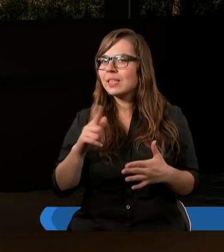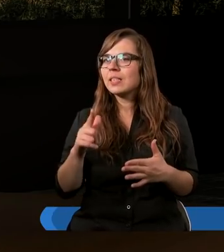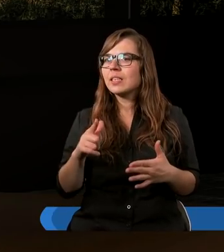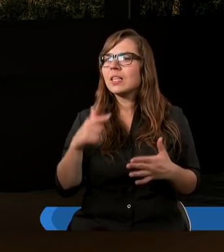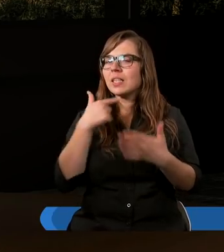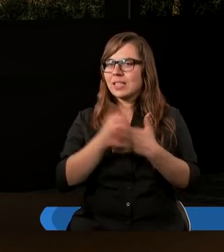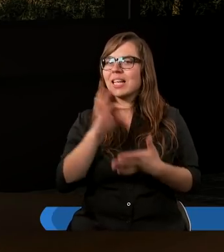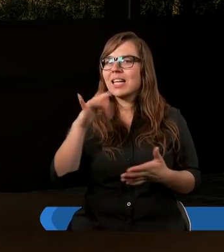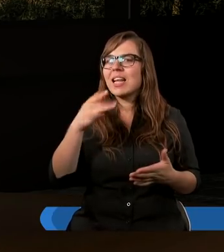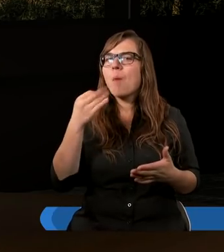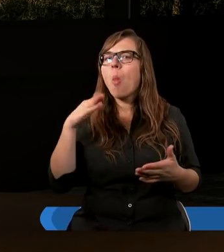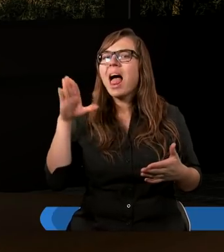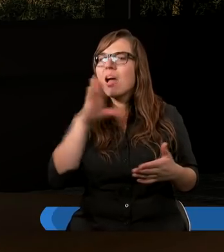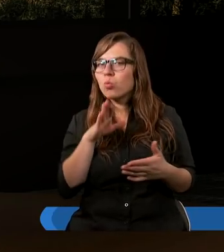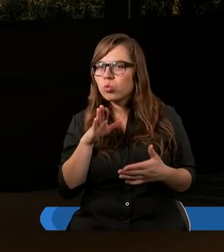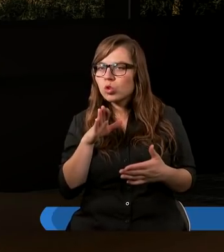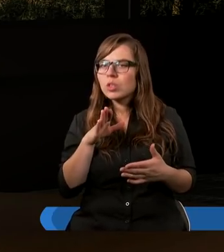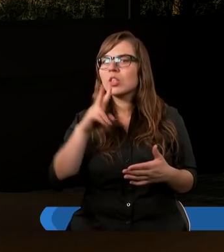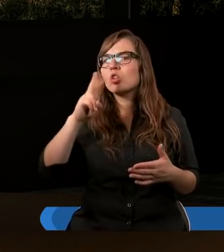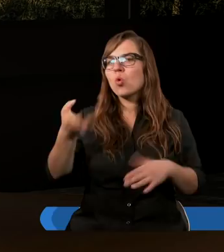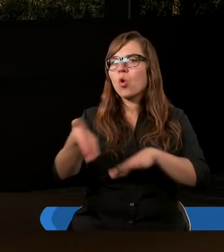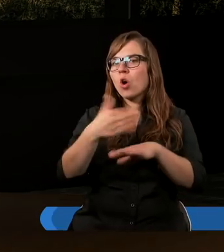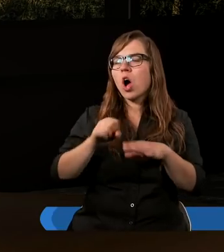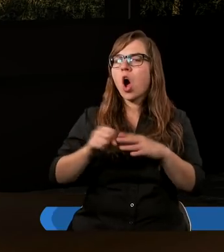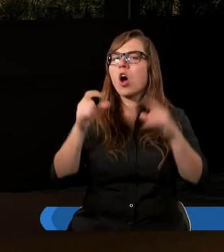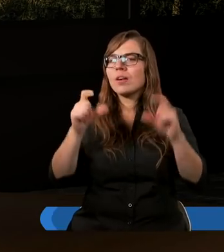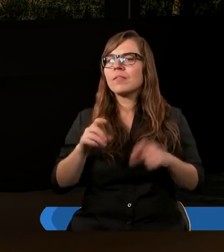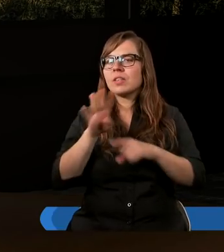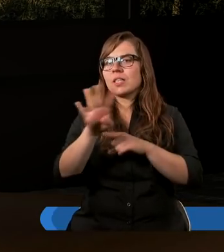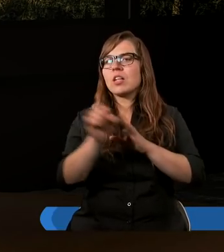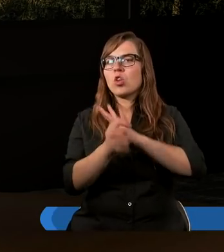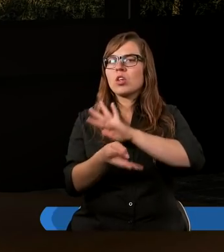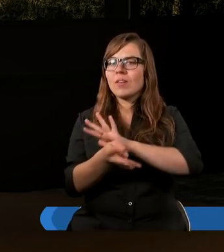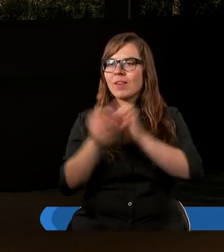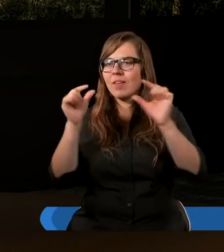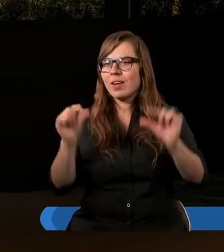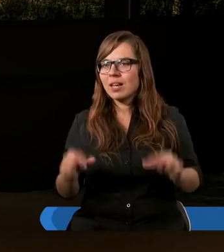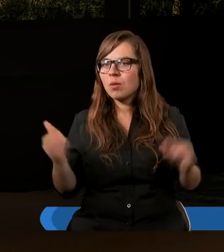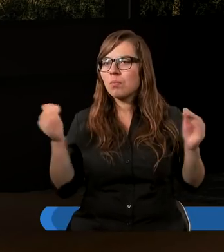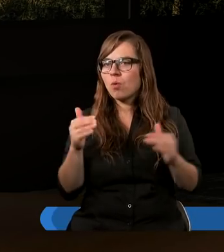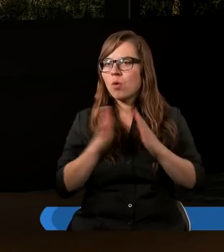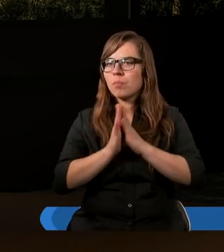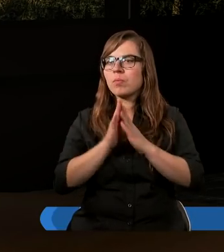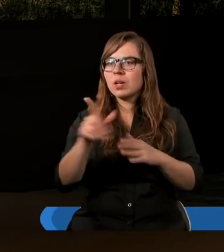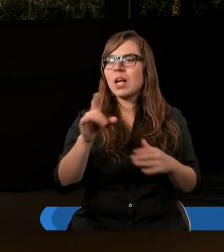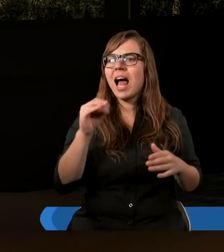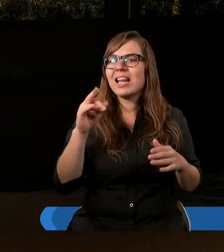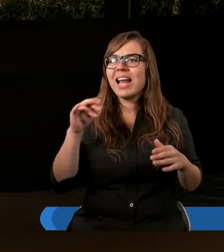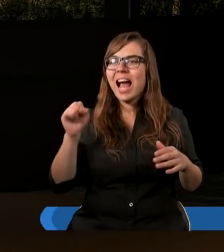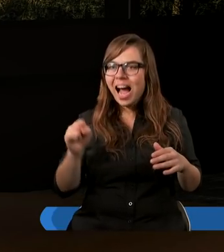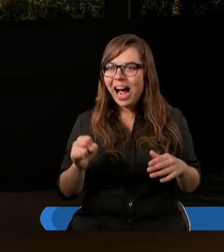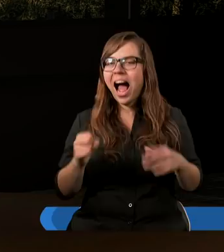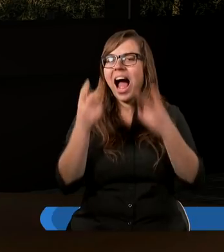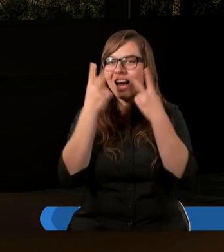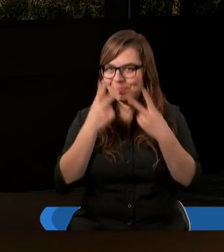Tmoteusza, drugi rozdział od 14 do 19 wersetu. Może będę prosił Ester, aby ten